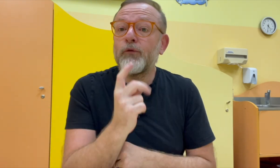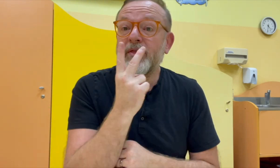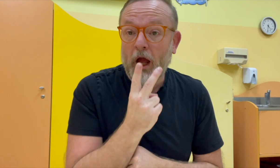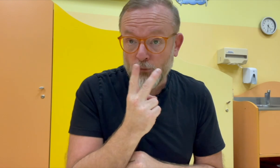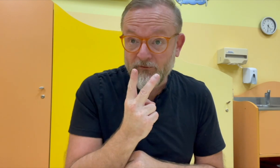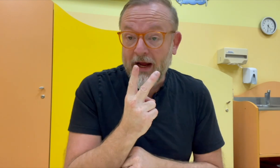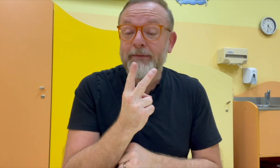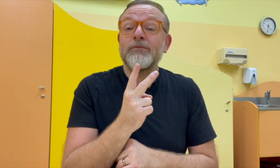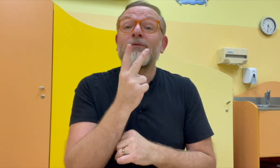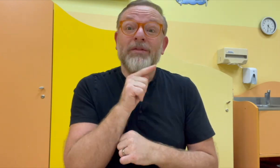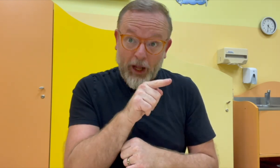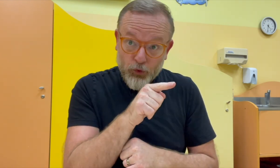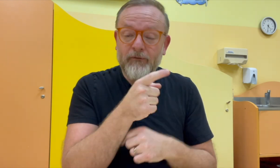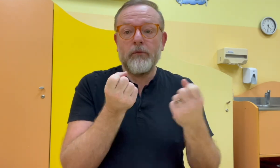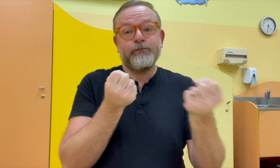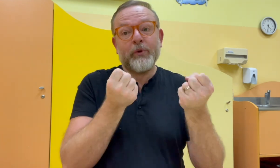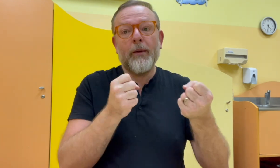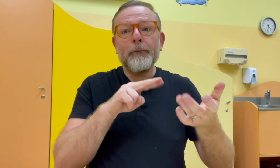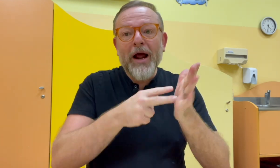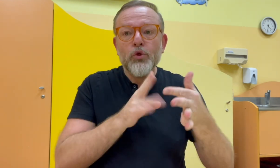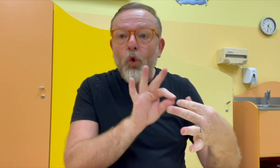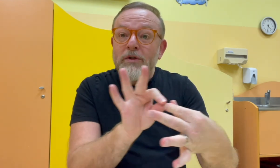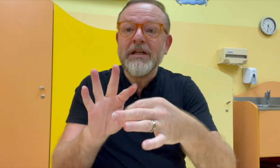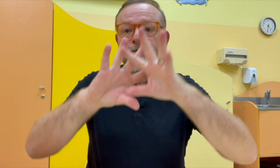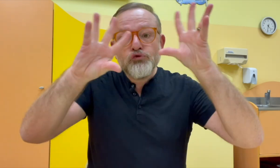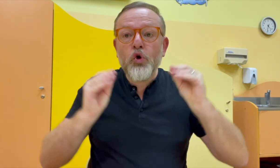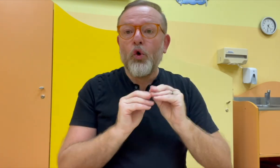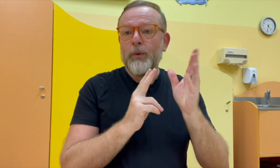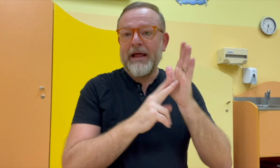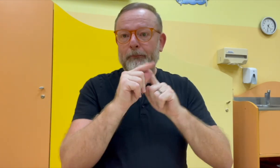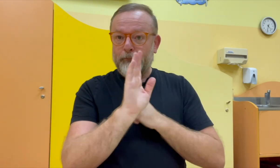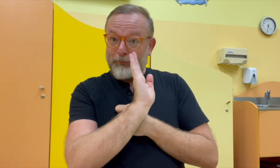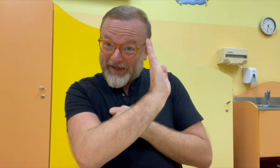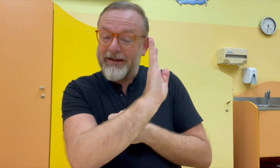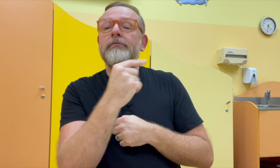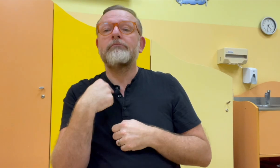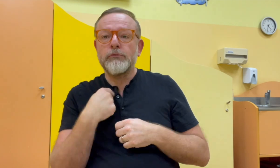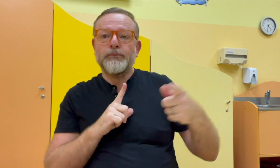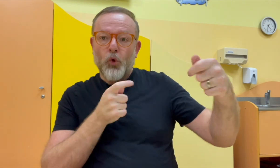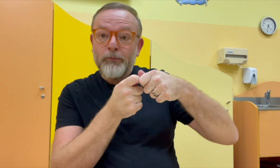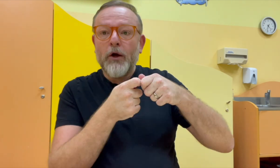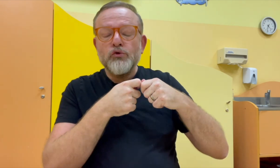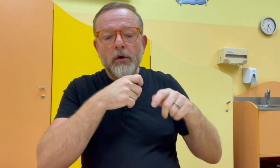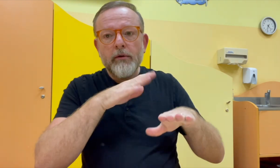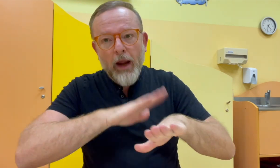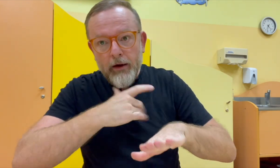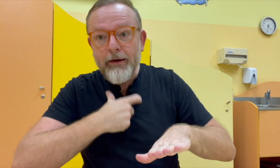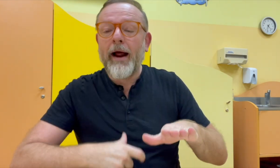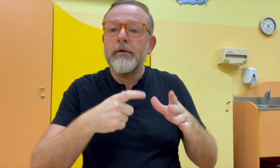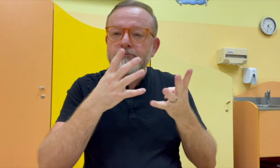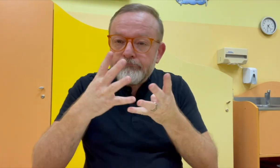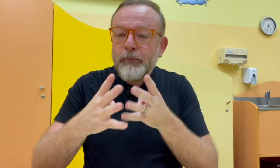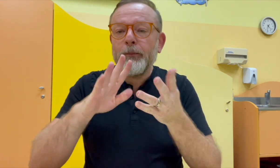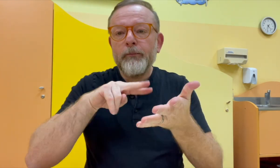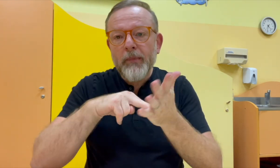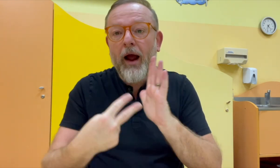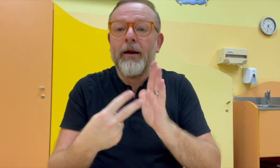pracuji jako garant, spolupracuji především s paní Votavovou, která má na starosti vytváření metodik a já s